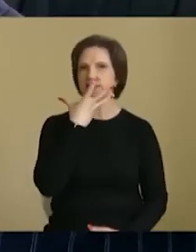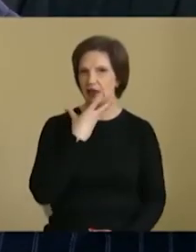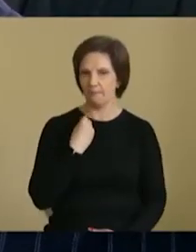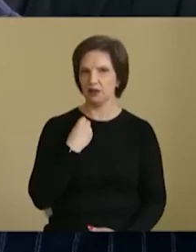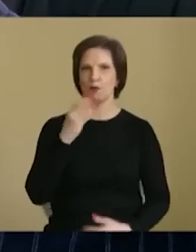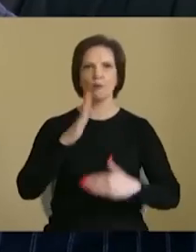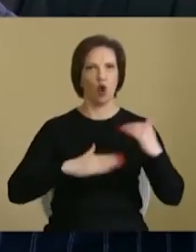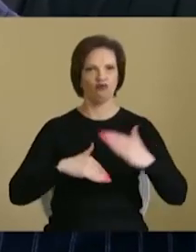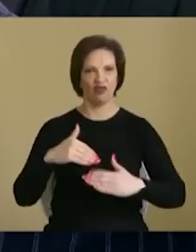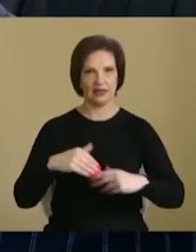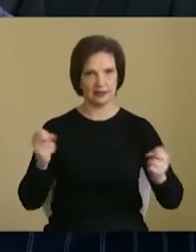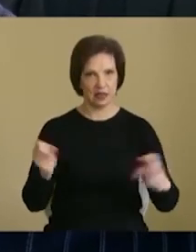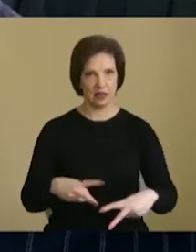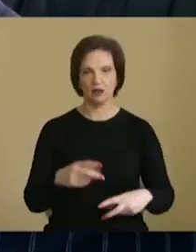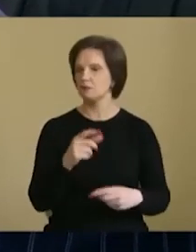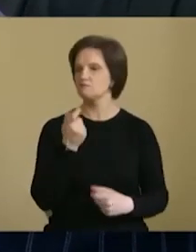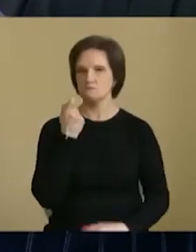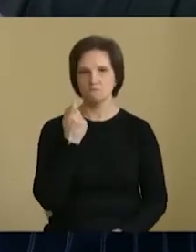професійний. Замало.